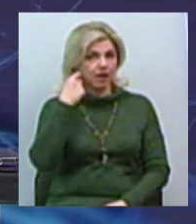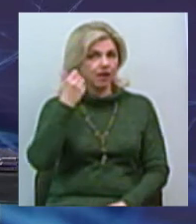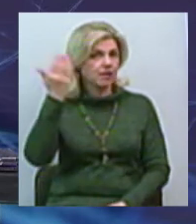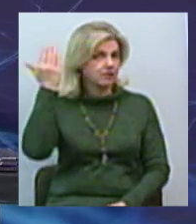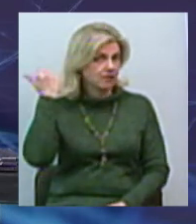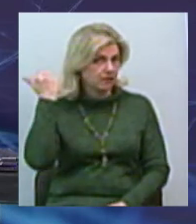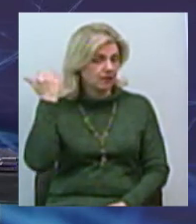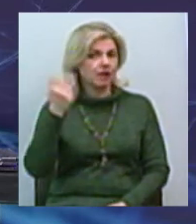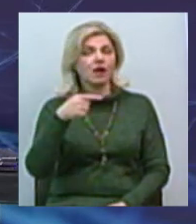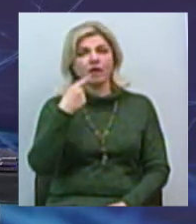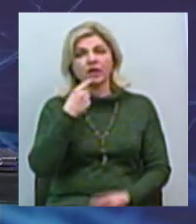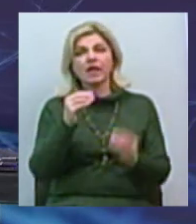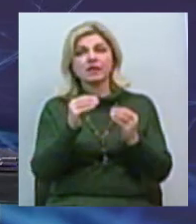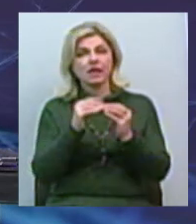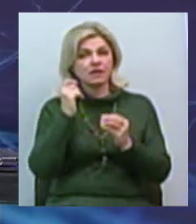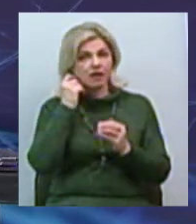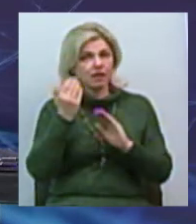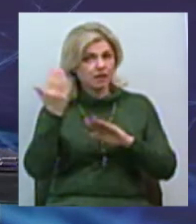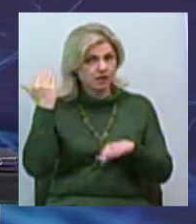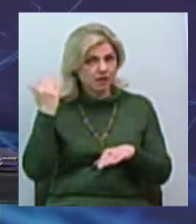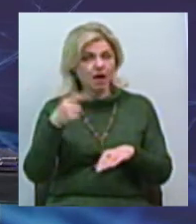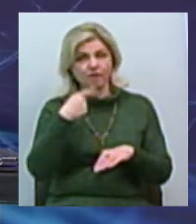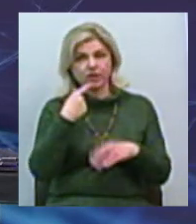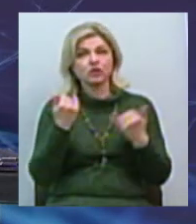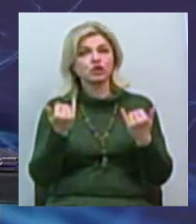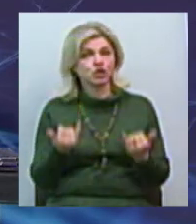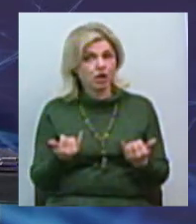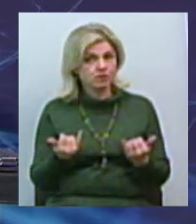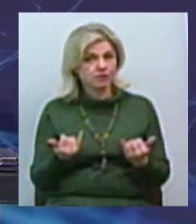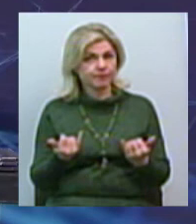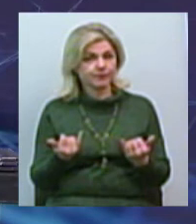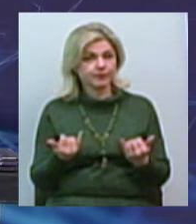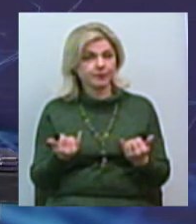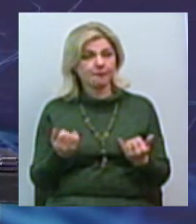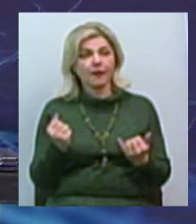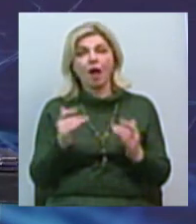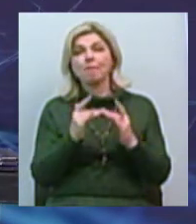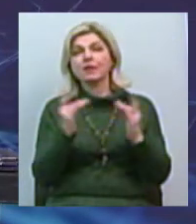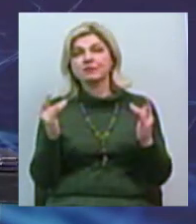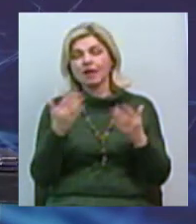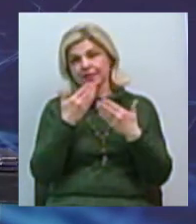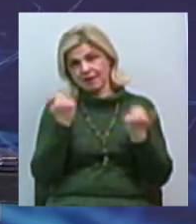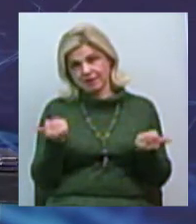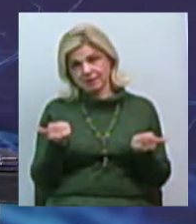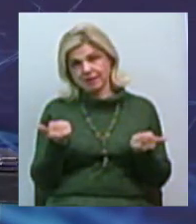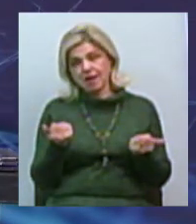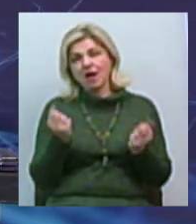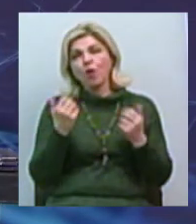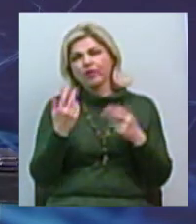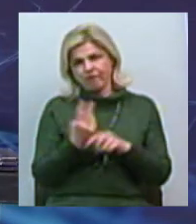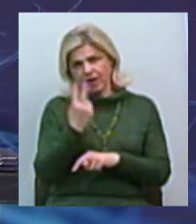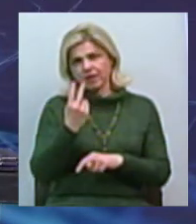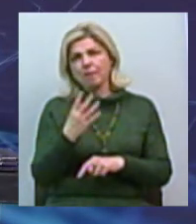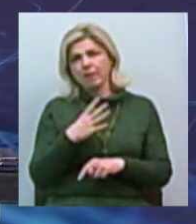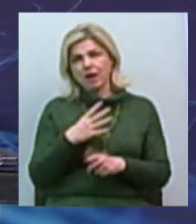говорили об цьому 10 років тому, говорять об цьому зараз, а моста немає. Наскільки мені відомо, двічі вони вже були